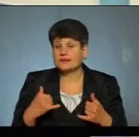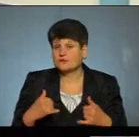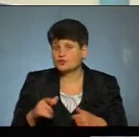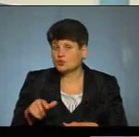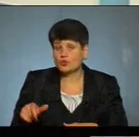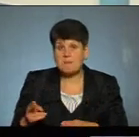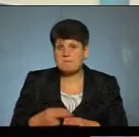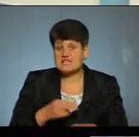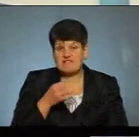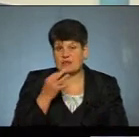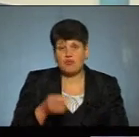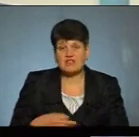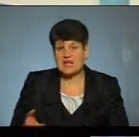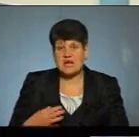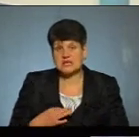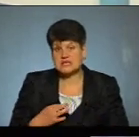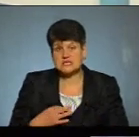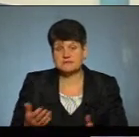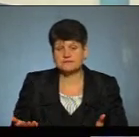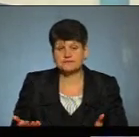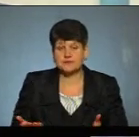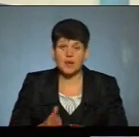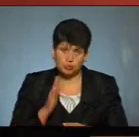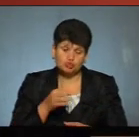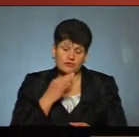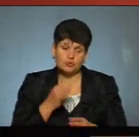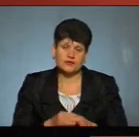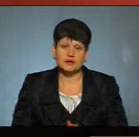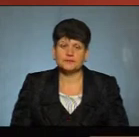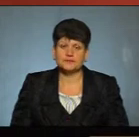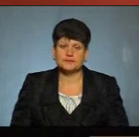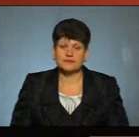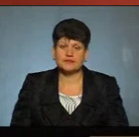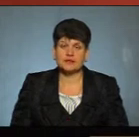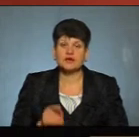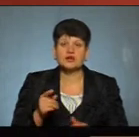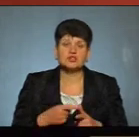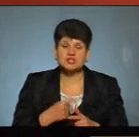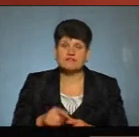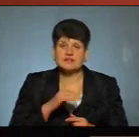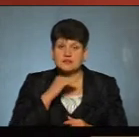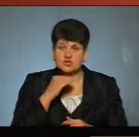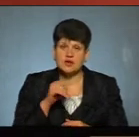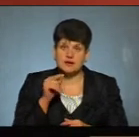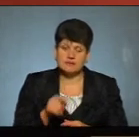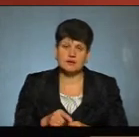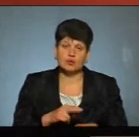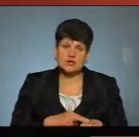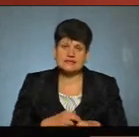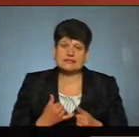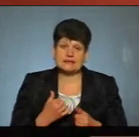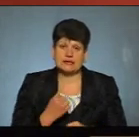відповідальність. Але будуть відповідати. Чи достатньо поліцейських для роботи у такому посиленому режимі?